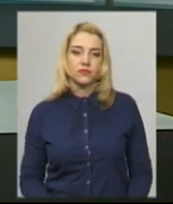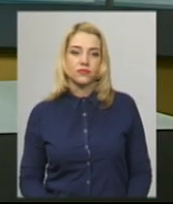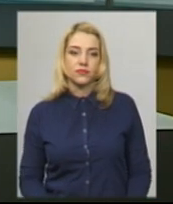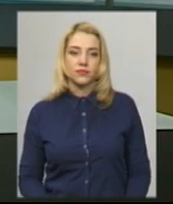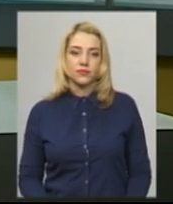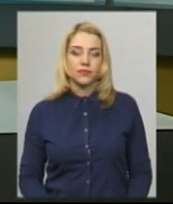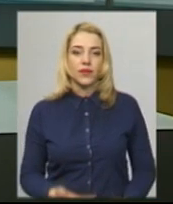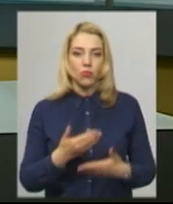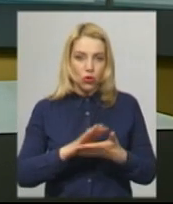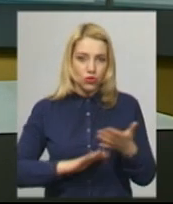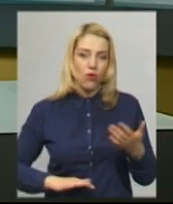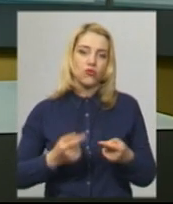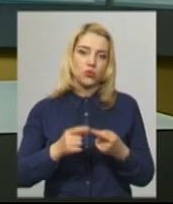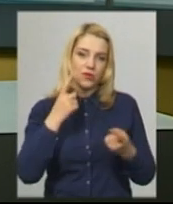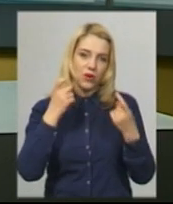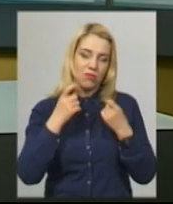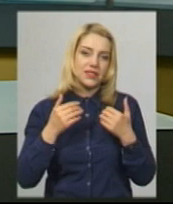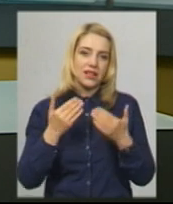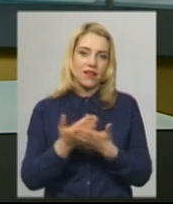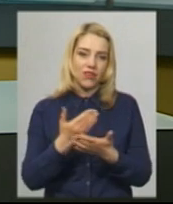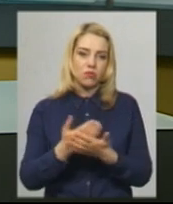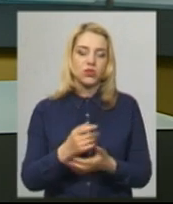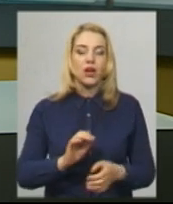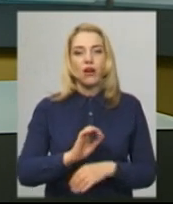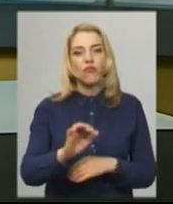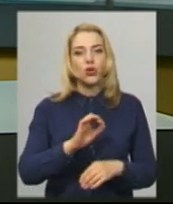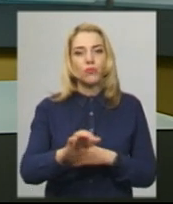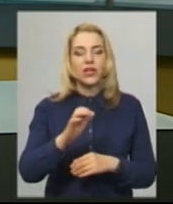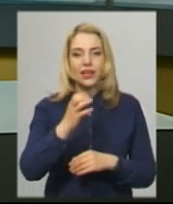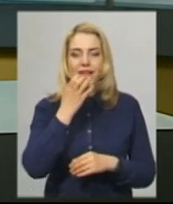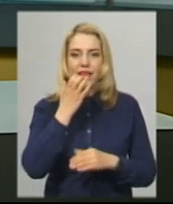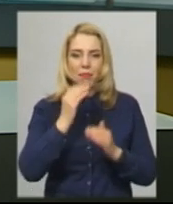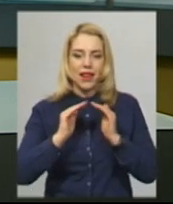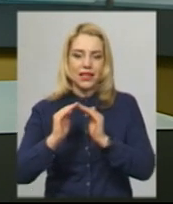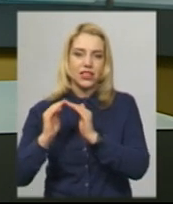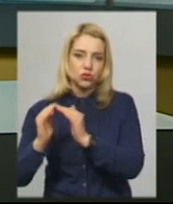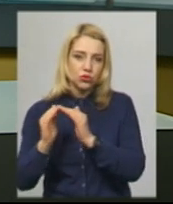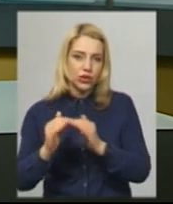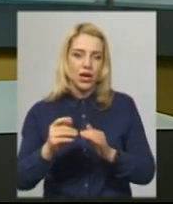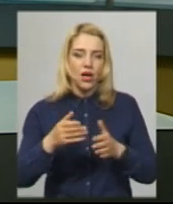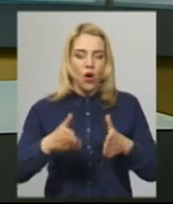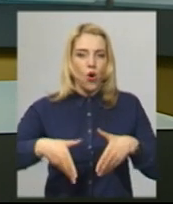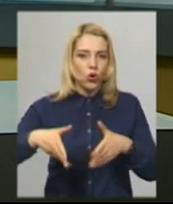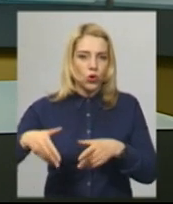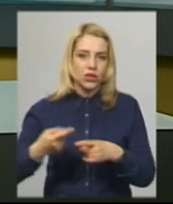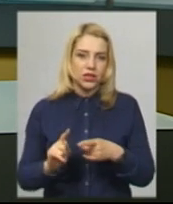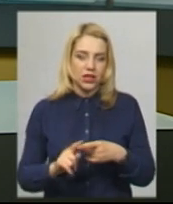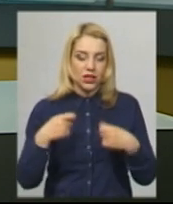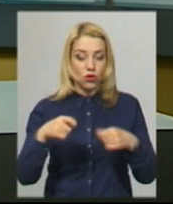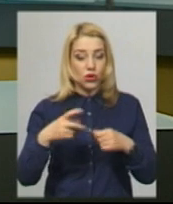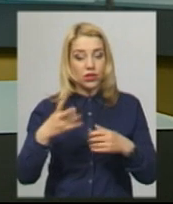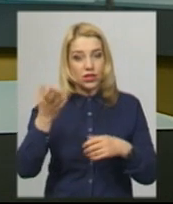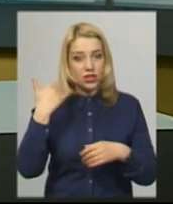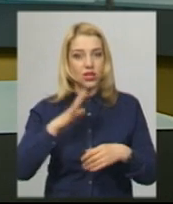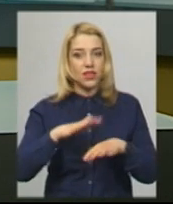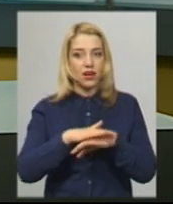Ми продовжуємо інформаційний випуск. Виробники тепличної городини Хмельниччини, які реалізовували продукцію на ринках, за час